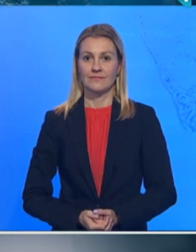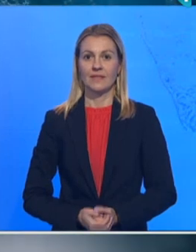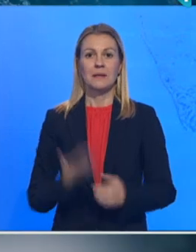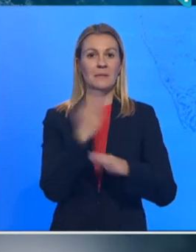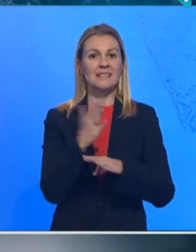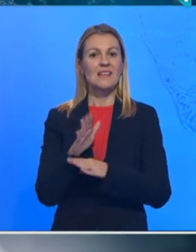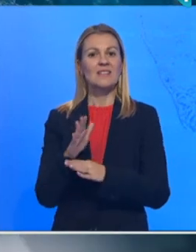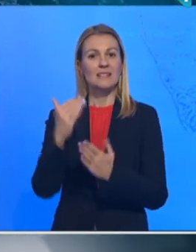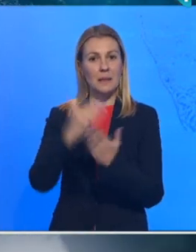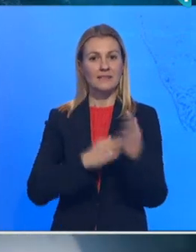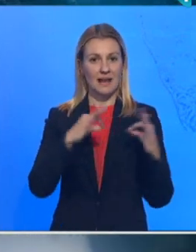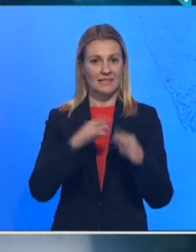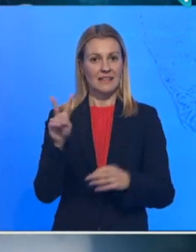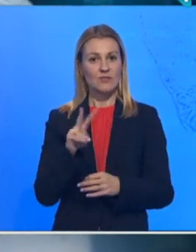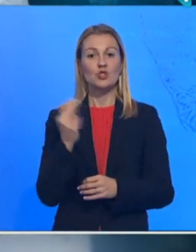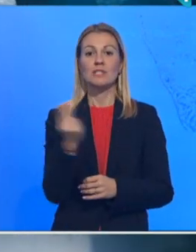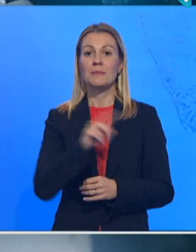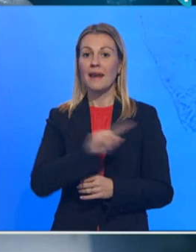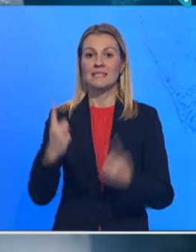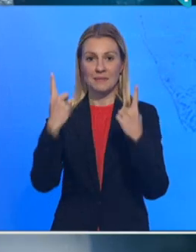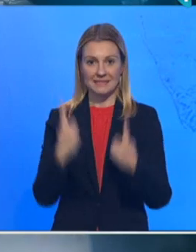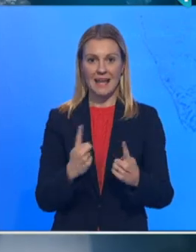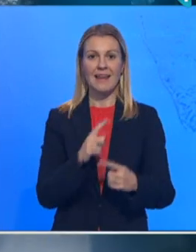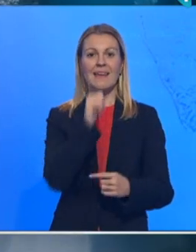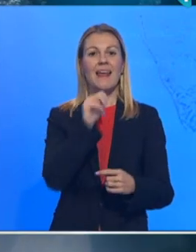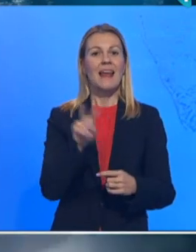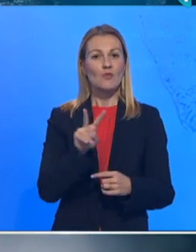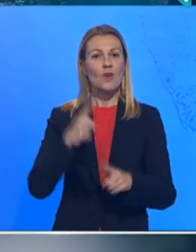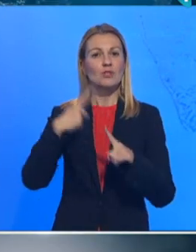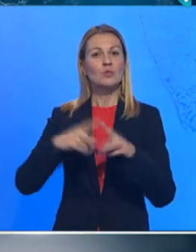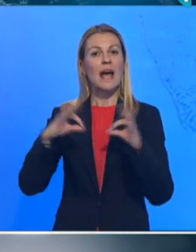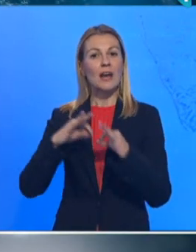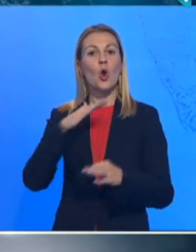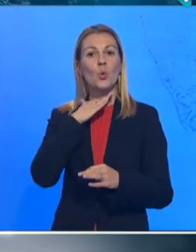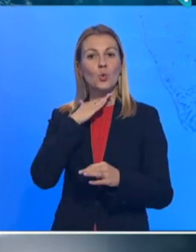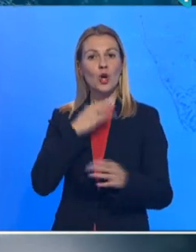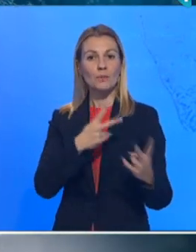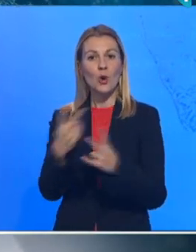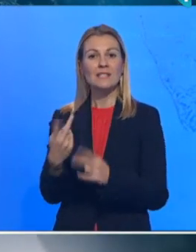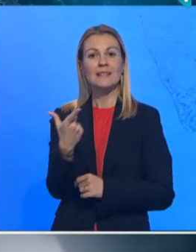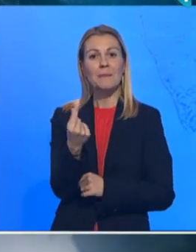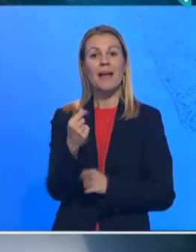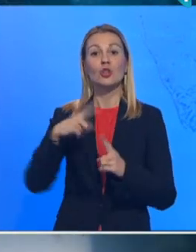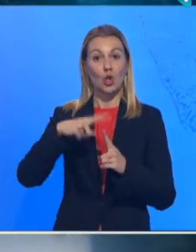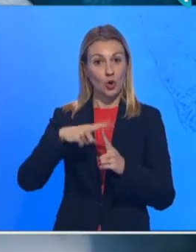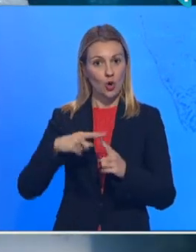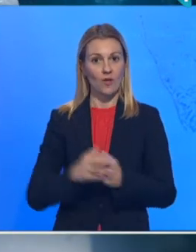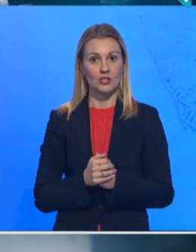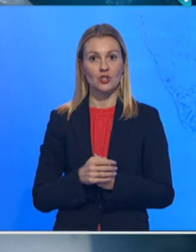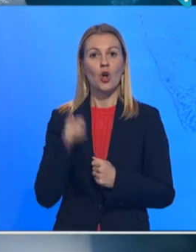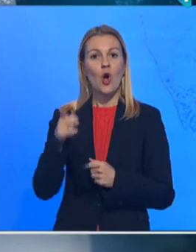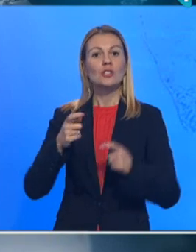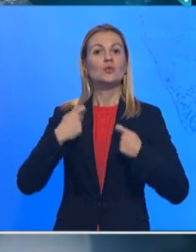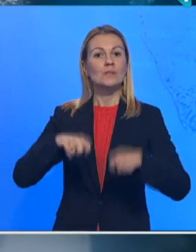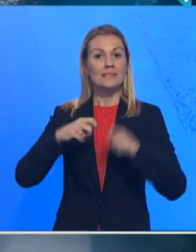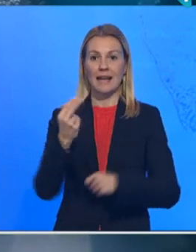Predstavnici liste Aleksandar Vučić Srbija ne sme da stane, Irena Vujović i Arno Gujon posetili su bračni parto Dorović. Oni su izgradili